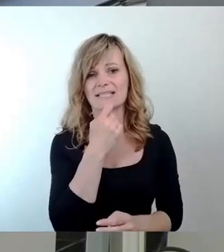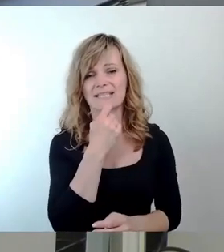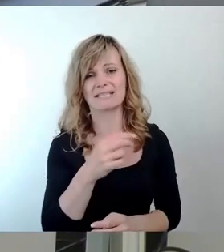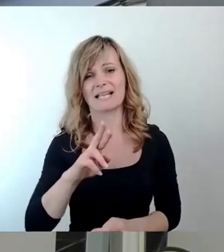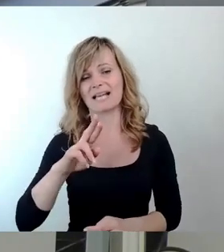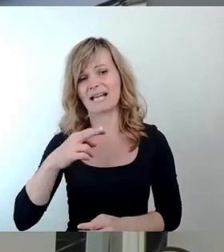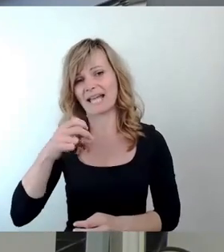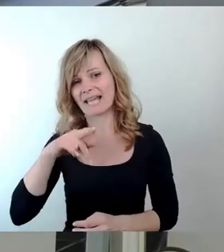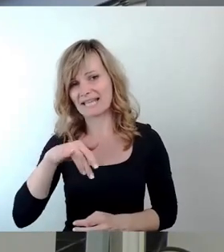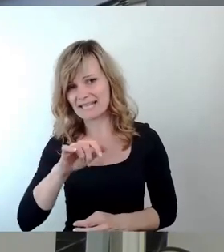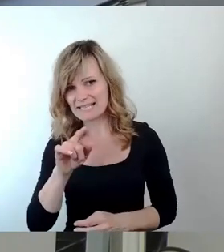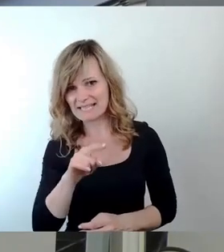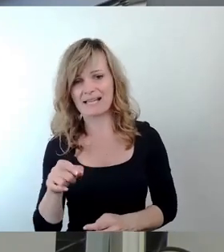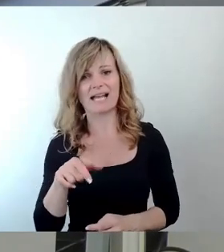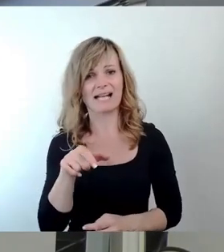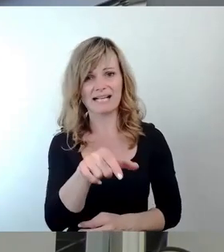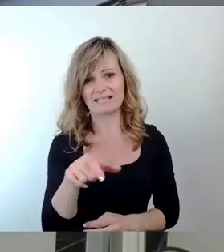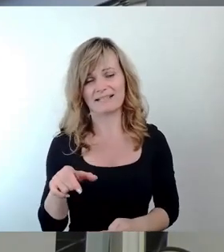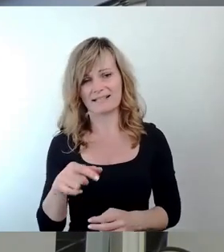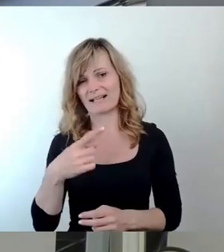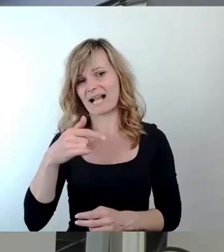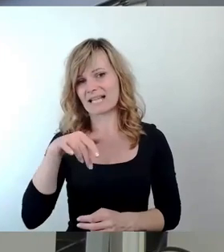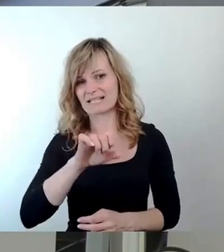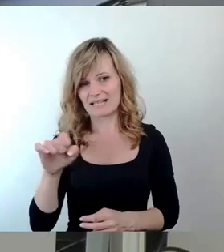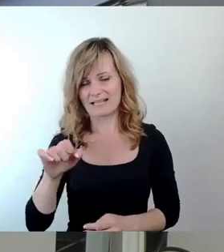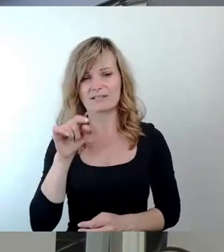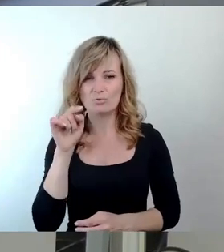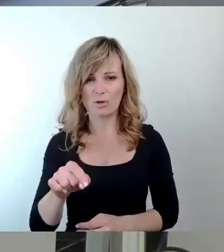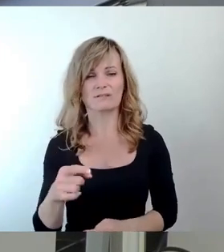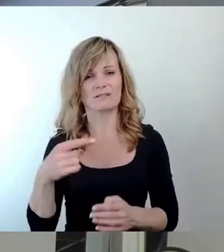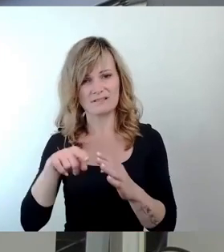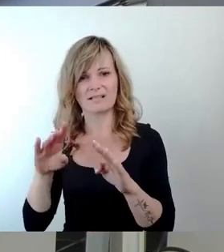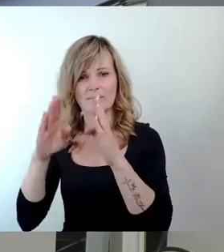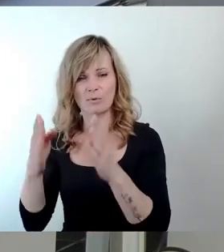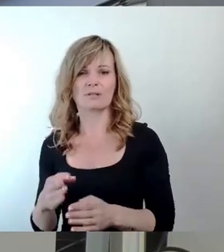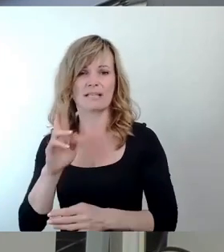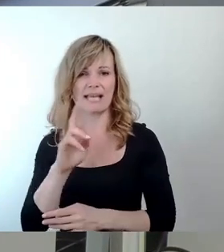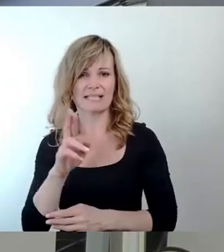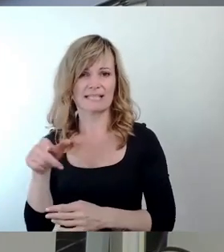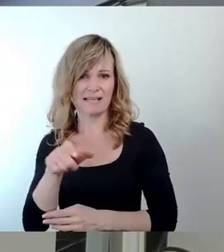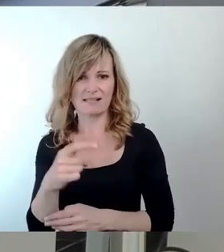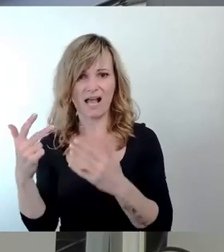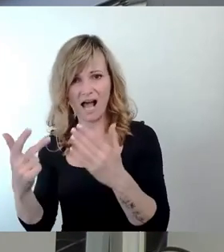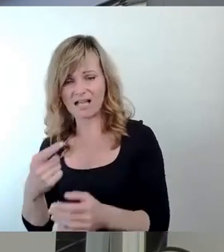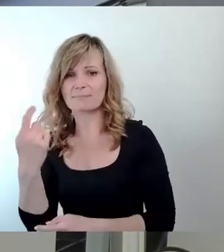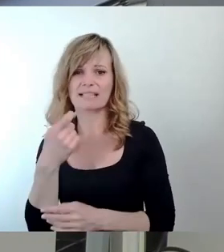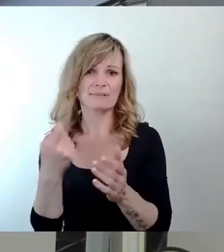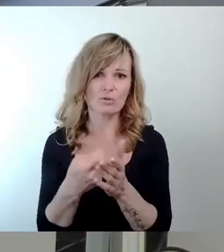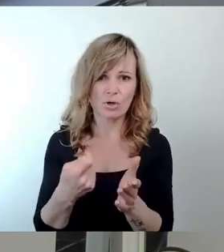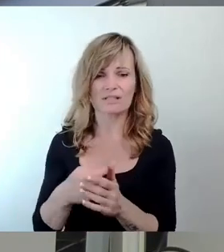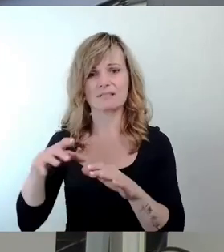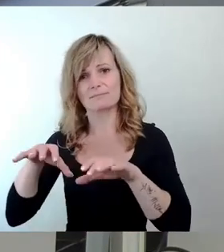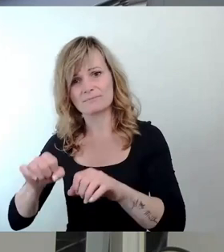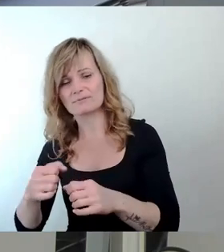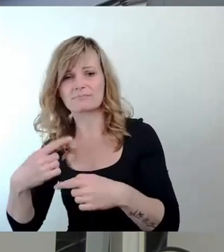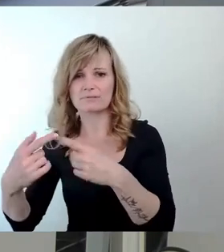dauerhafte Kosten. Sowohl der Unterhalt des Gebäudes auf der Renitzgasse 8 als auch Betriebskosten, als auch Betreibung schlechthin. Genauso wie